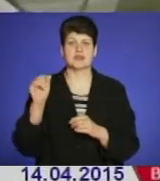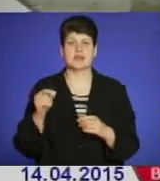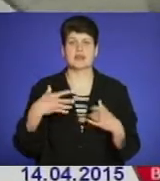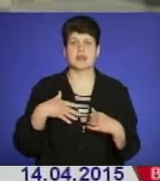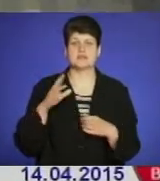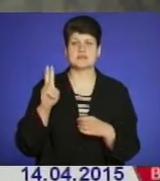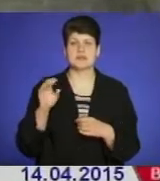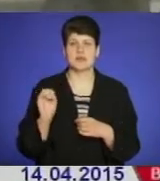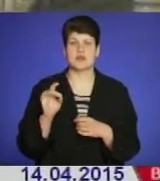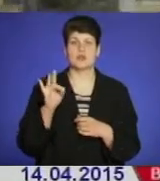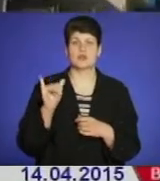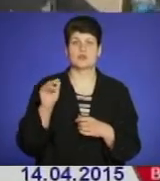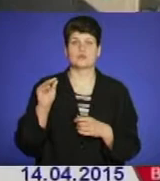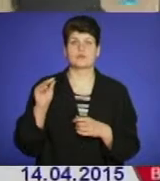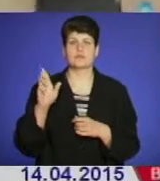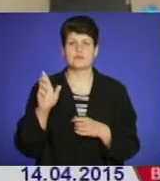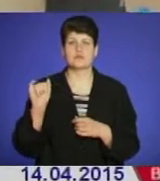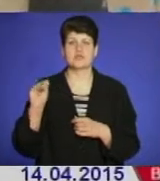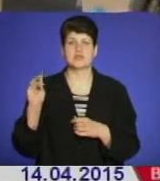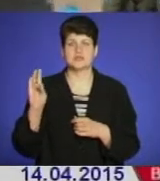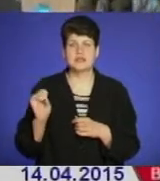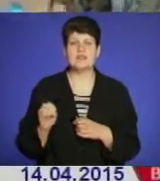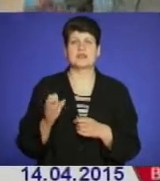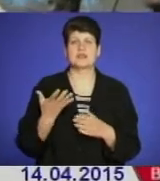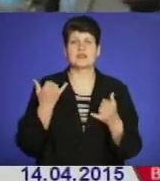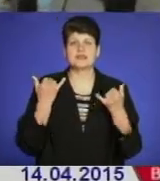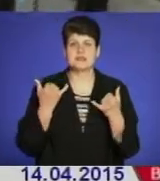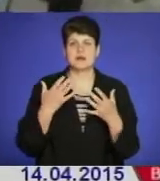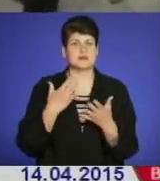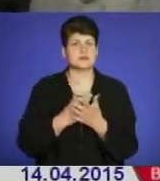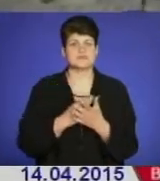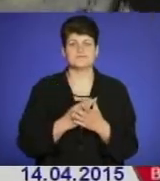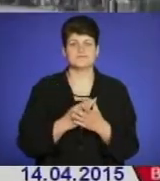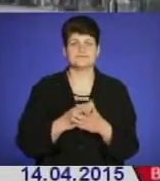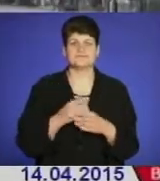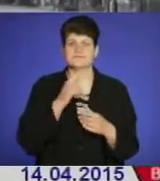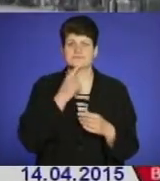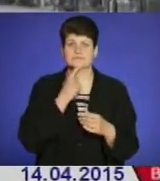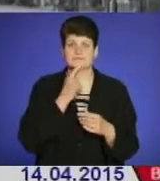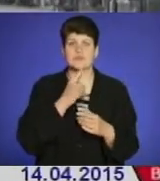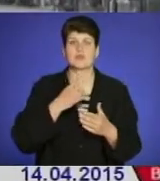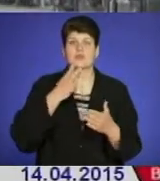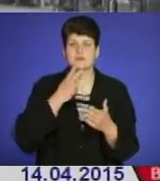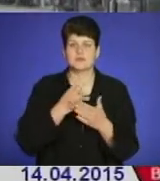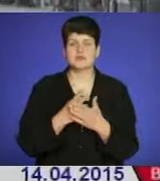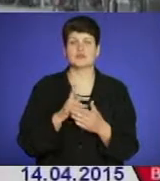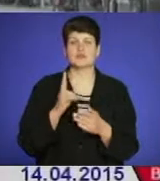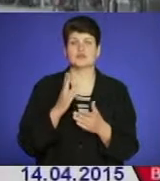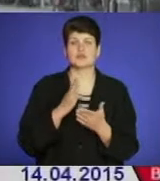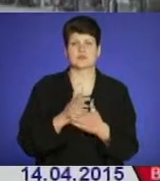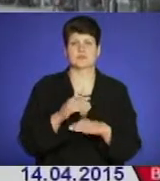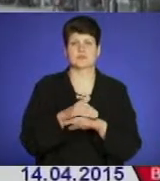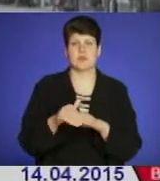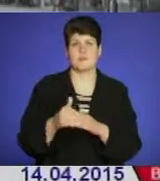Лисичанськ, Рубіжне, які по перехитке перемир'я зараз є гарячими точками. Видно, хто стоїть дійсно спереді, не